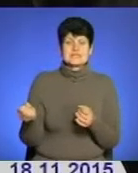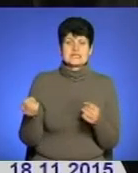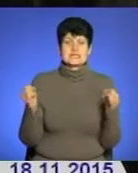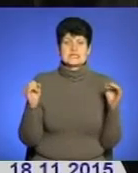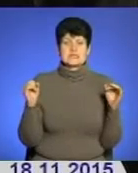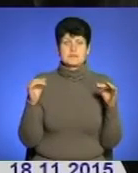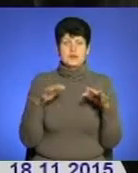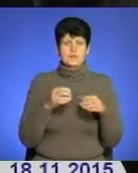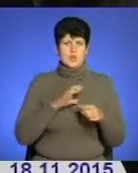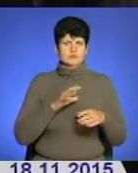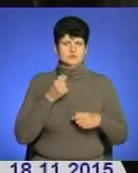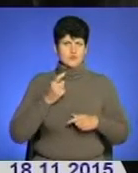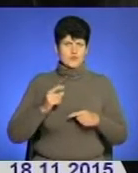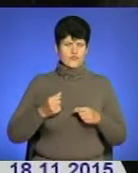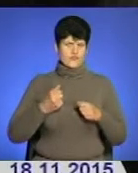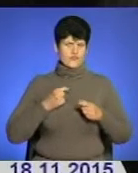які були обурені поведінкою,